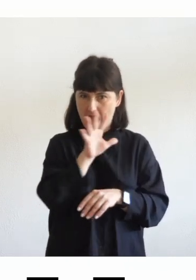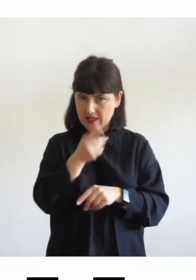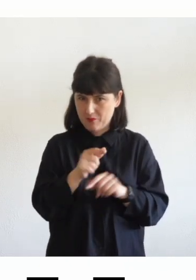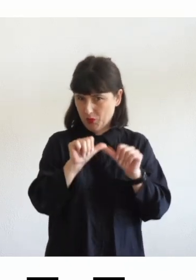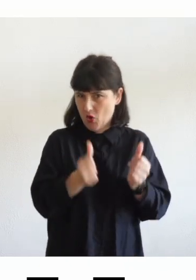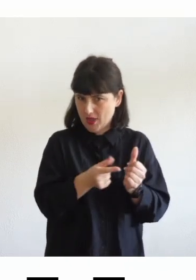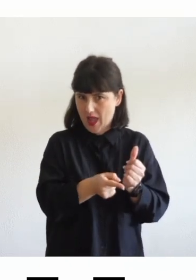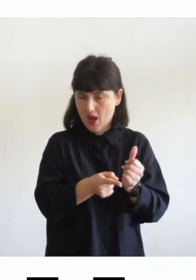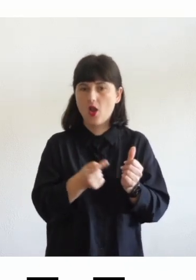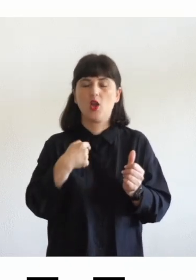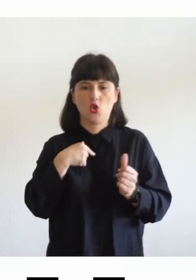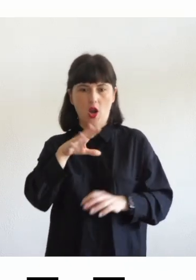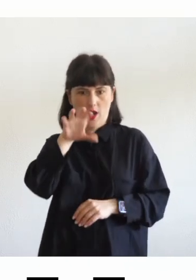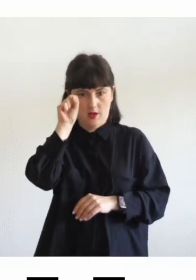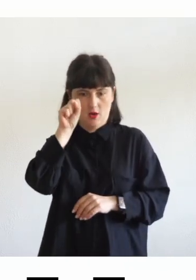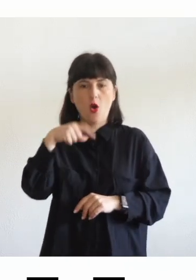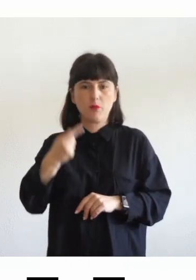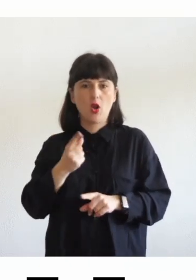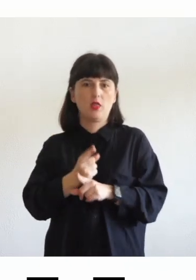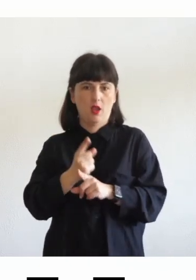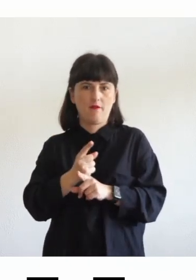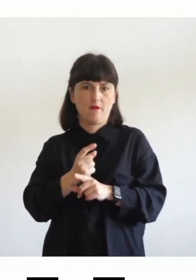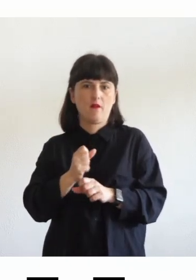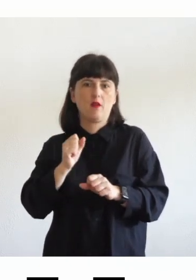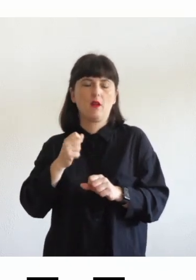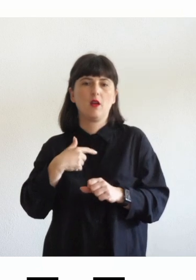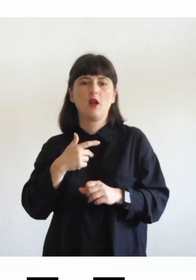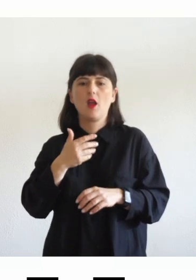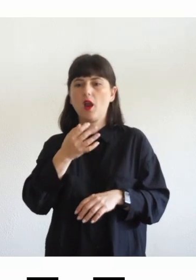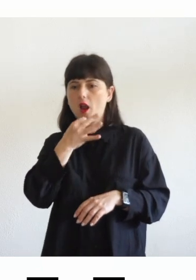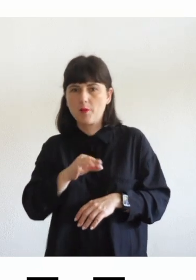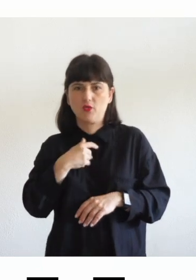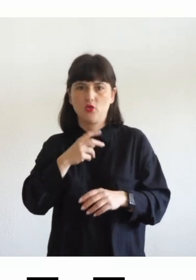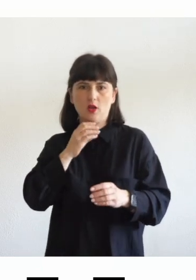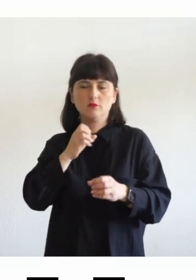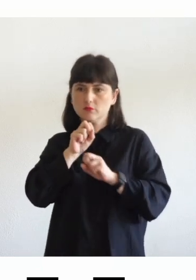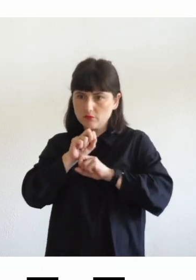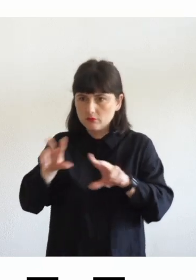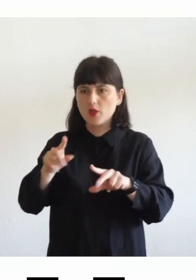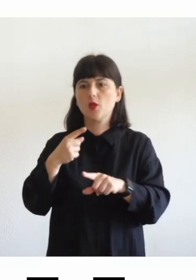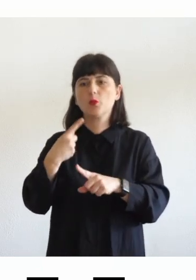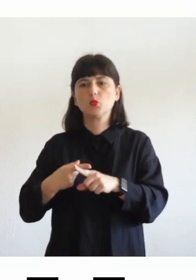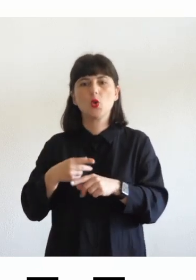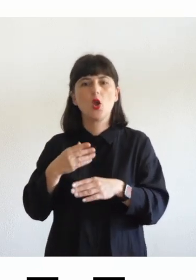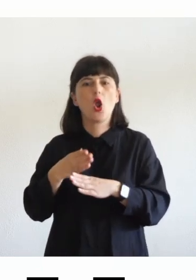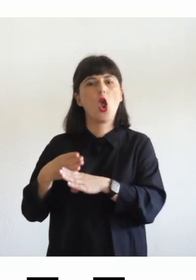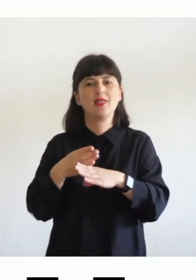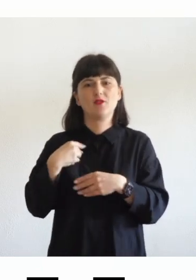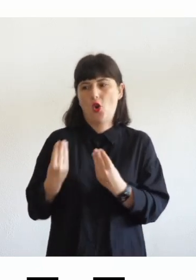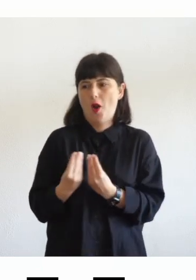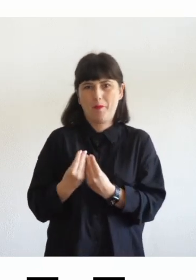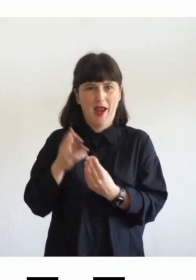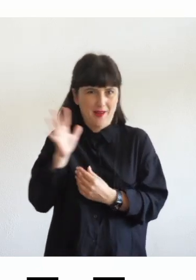apprendo devo poterlo comunicare e condividere con i miei i miei compagni di